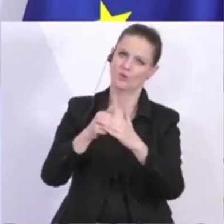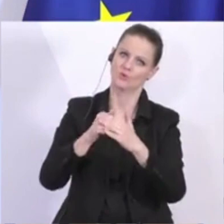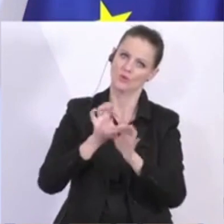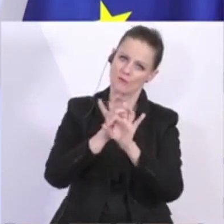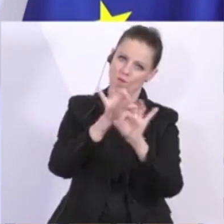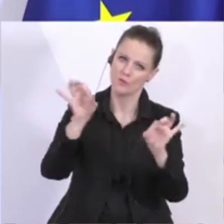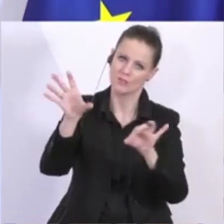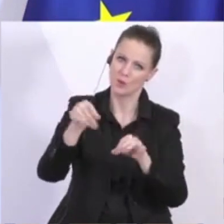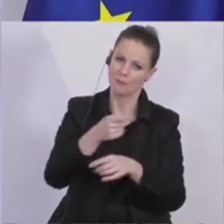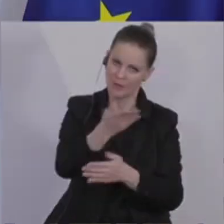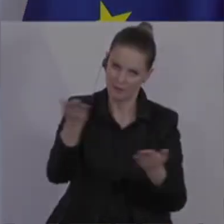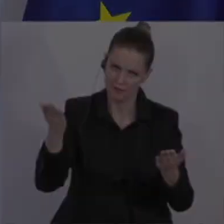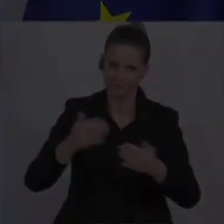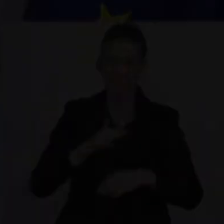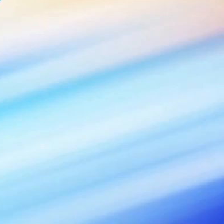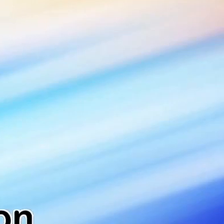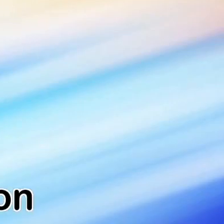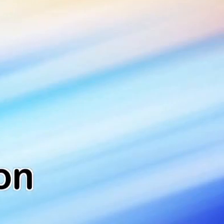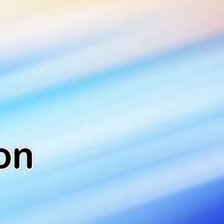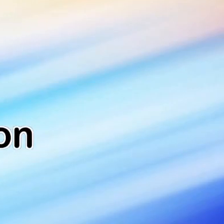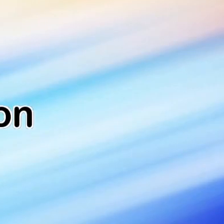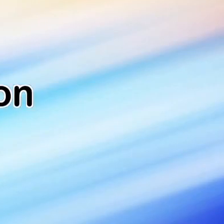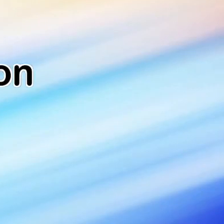Ihnen. Herzlichen Dank. Vielen Dank. willkommen.